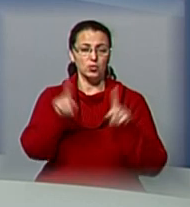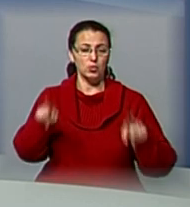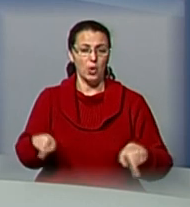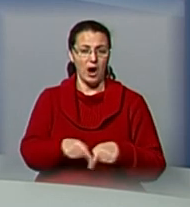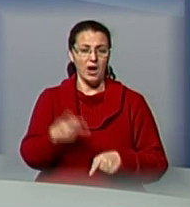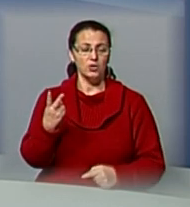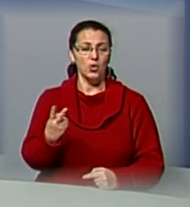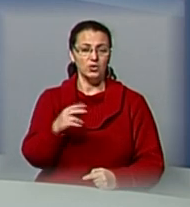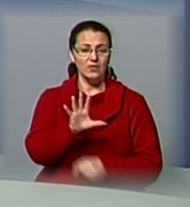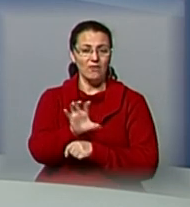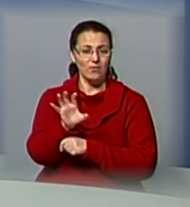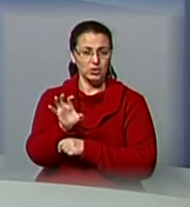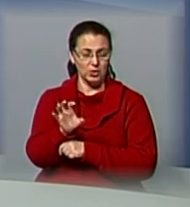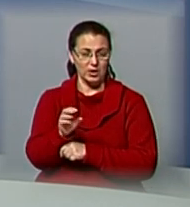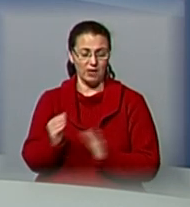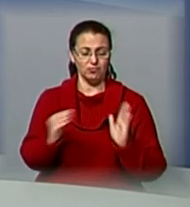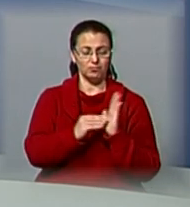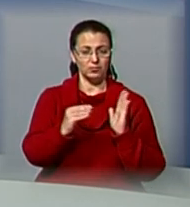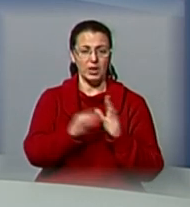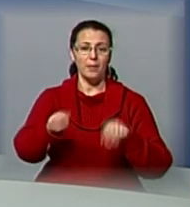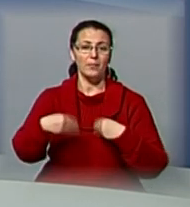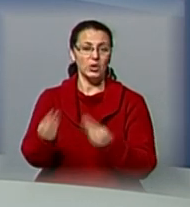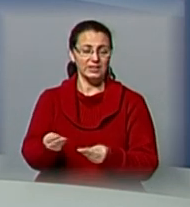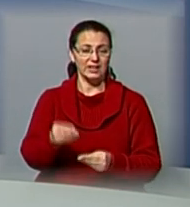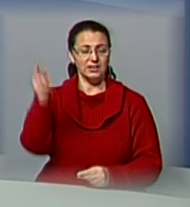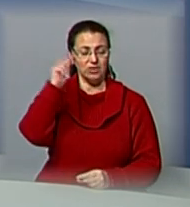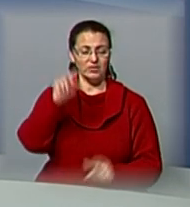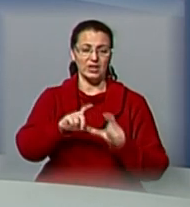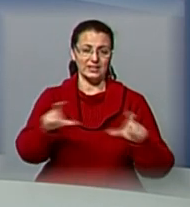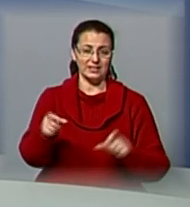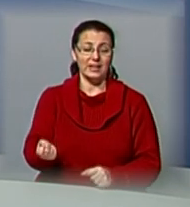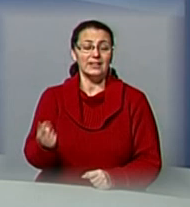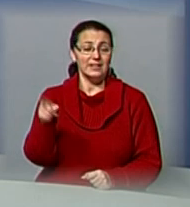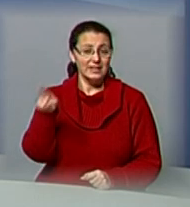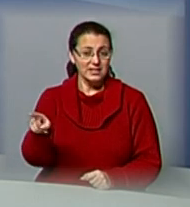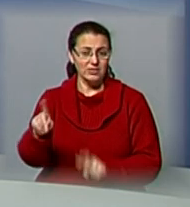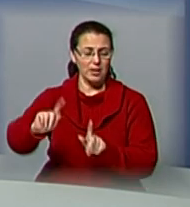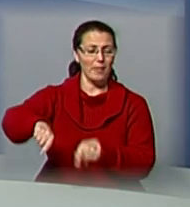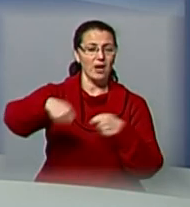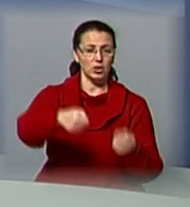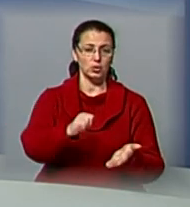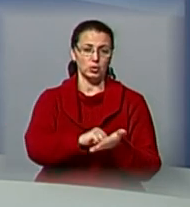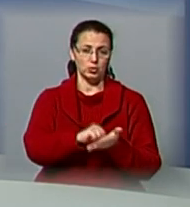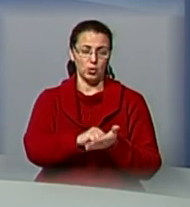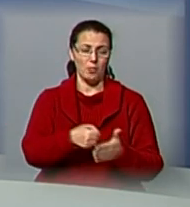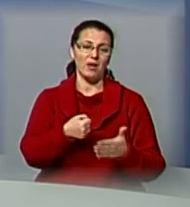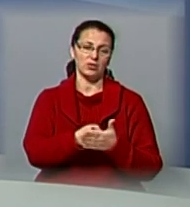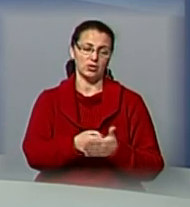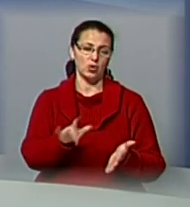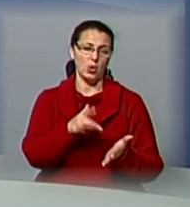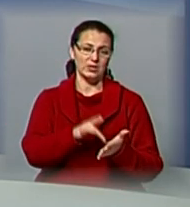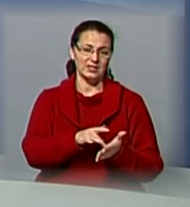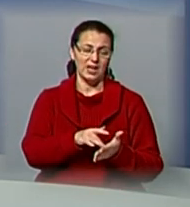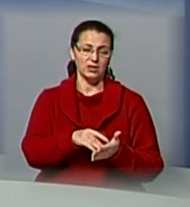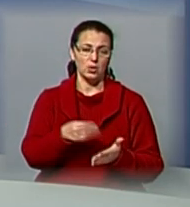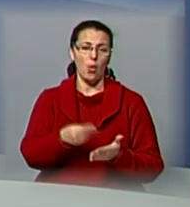разом із копією паспорта подати у навчальний заклад. Звідти документи передадуть до Центру оцінювання якості освіти. Цього